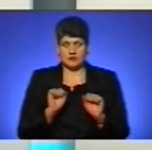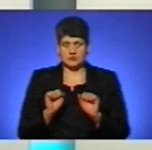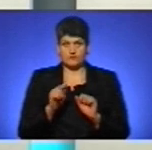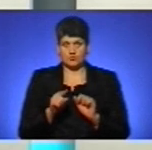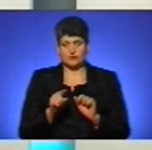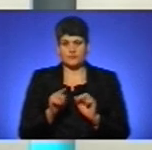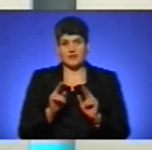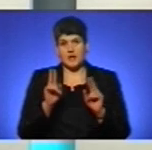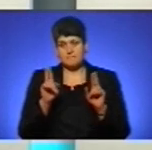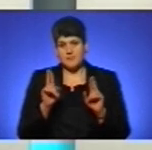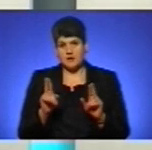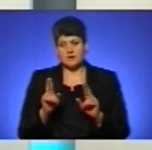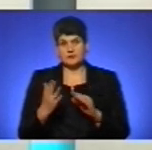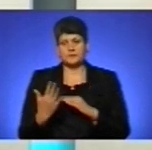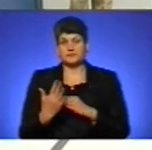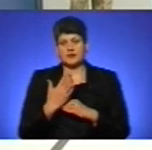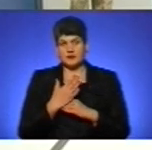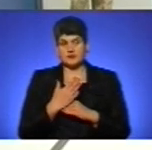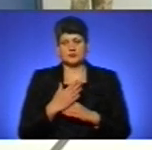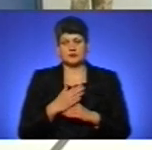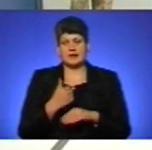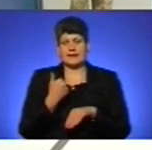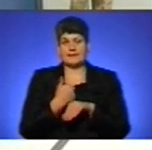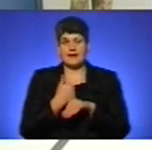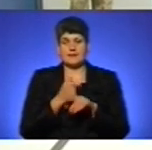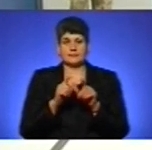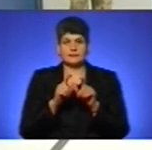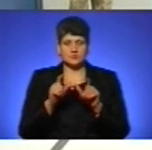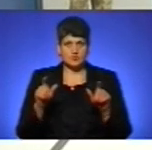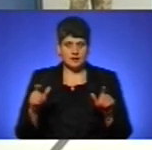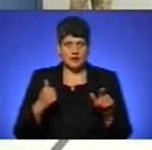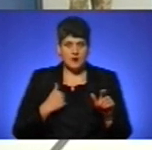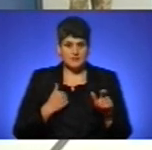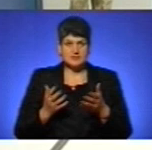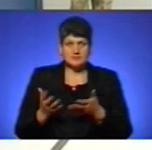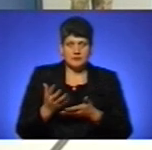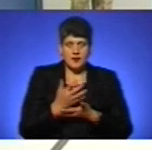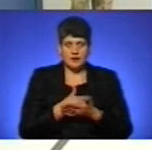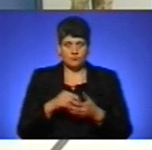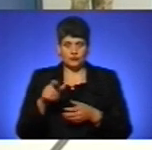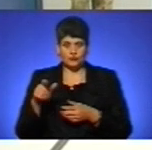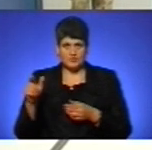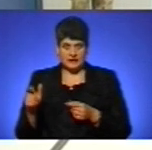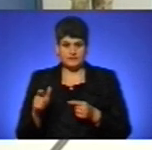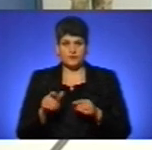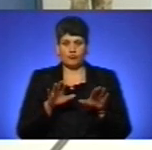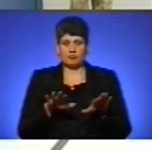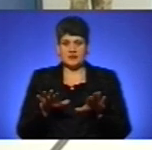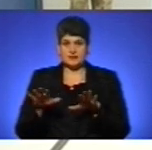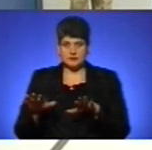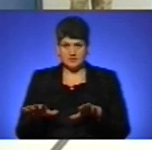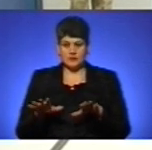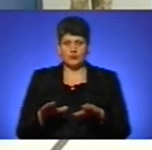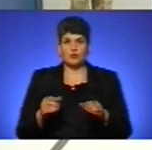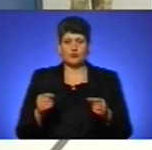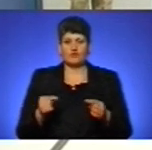приходить директиви генерального штабу, потім ми збираємо визначену цю кількість людей у визначених місцях і в визначених